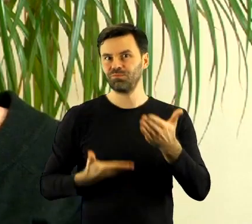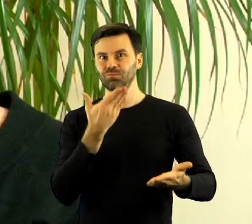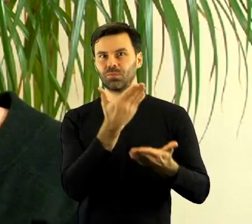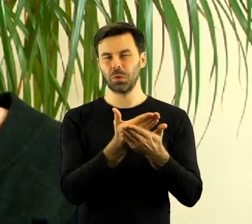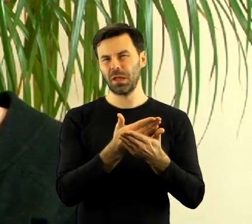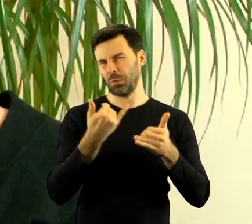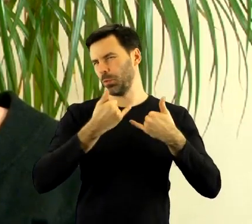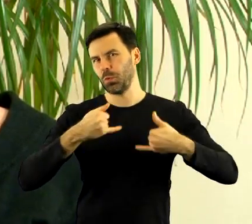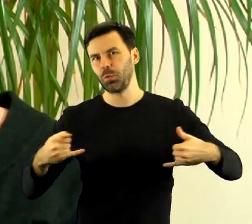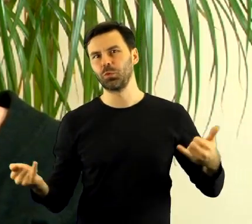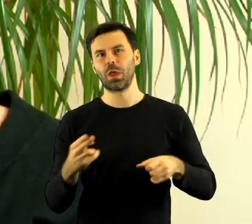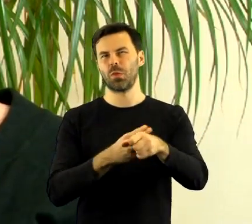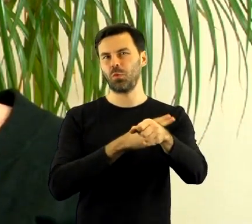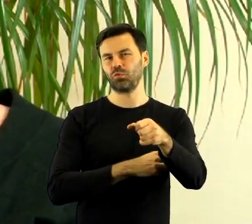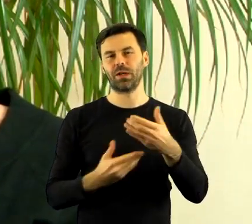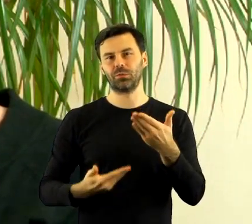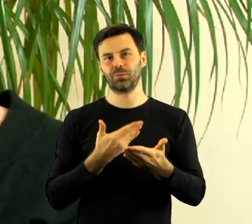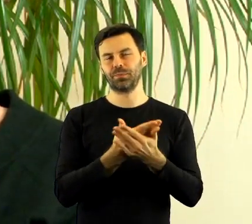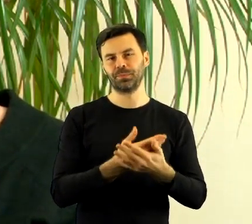podania do urzędów i tak dalej,